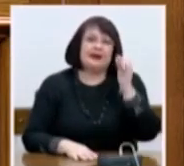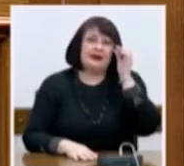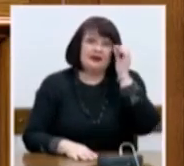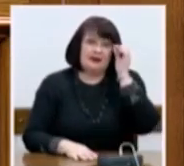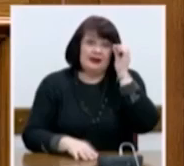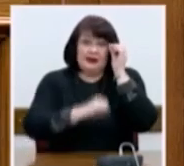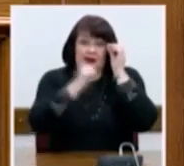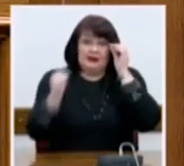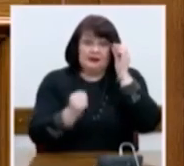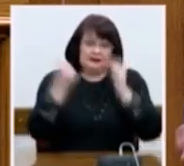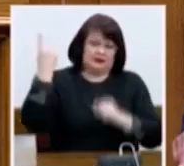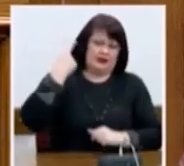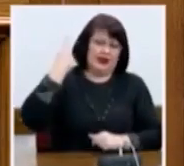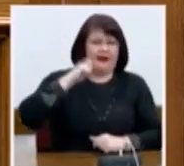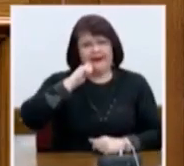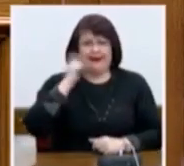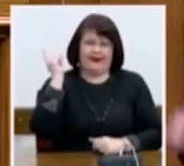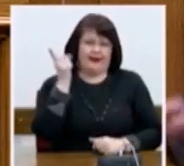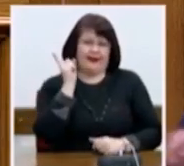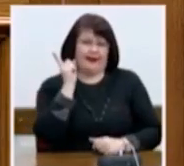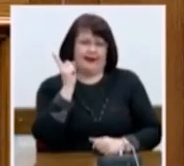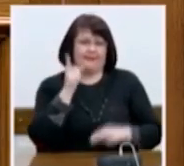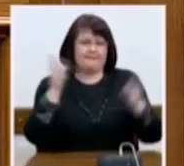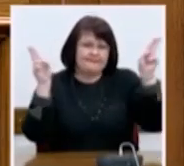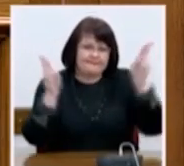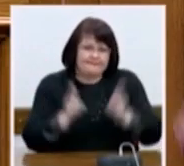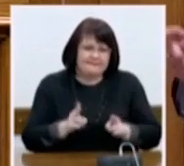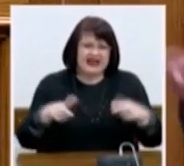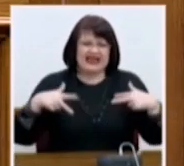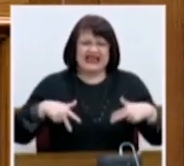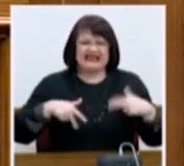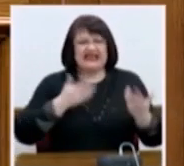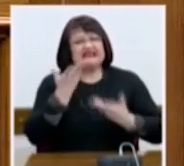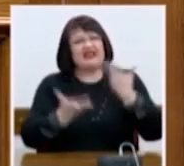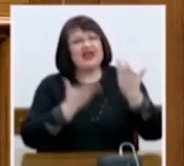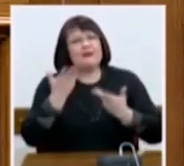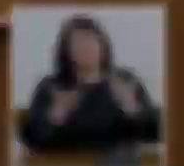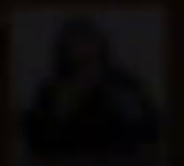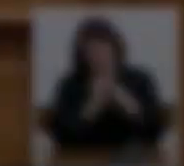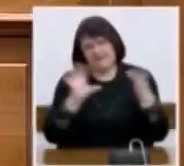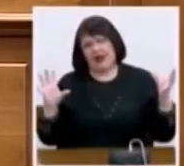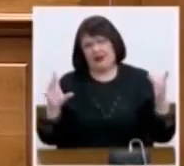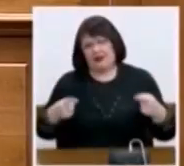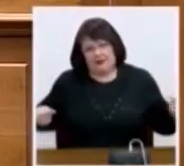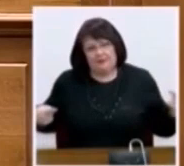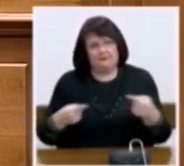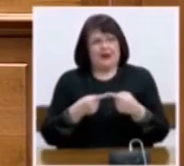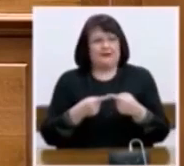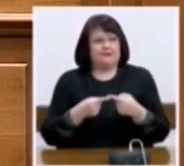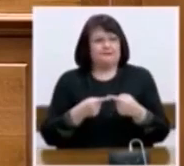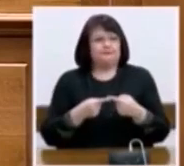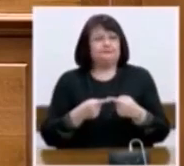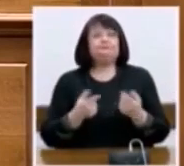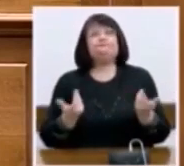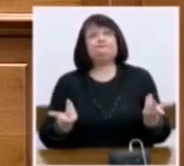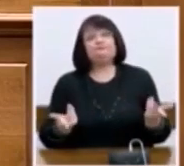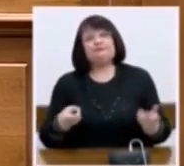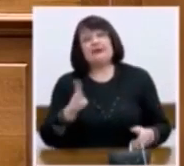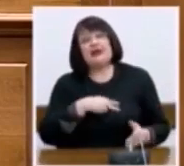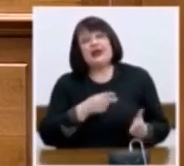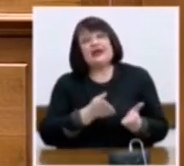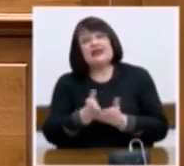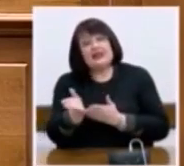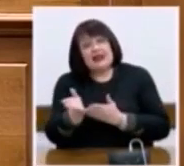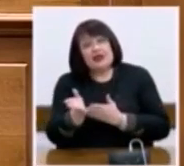συστάσεις για περιορισμό των κρατικών δαπανών κοινωνικής πολιτικής Και εδώ έχει δίκιο ο κύριος